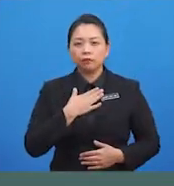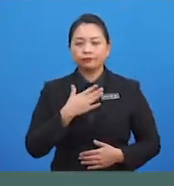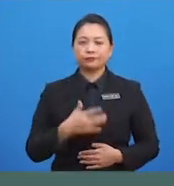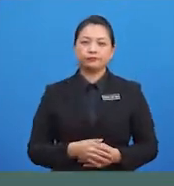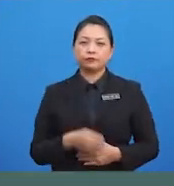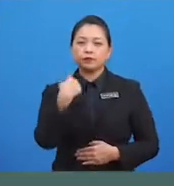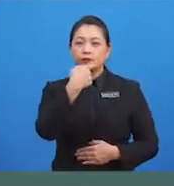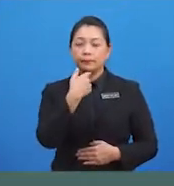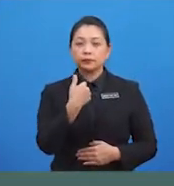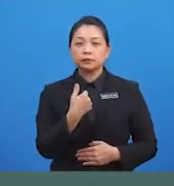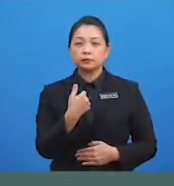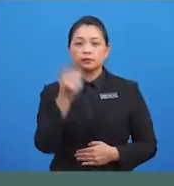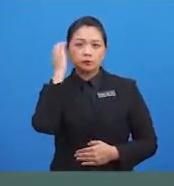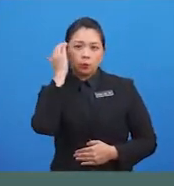bersih?